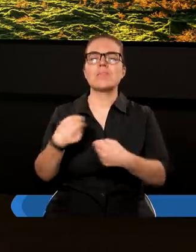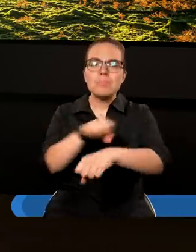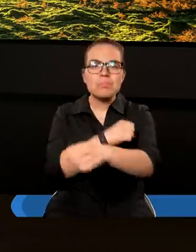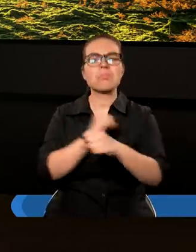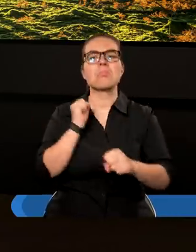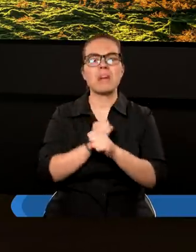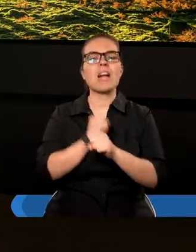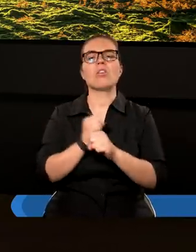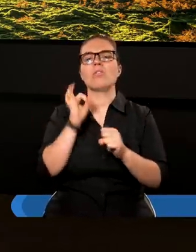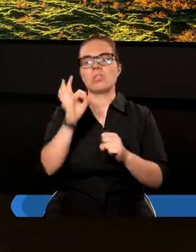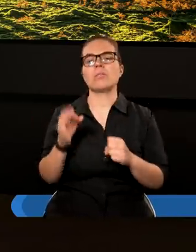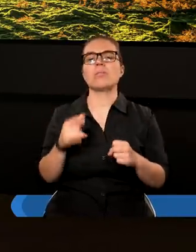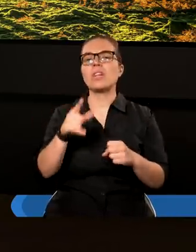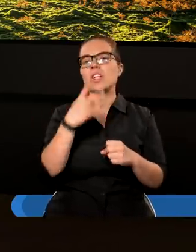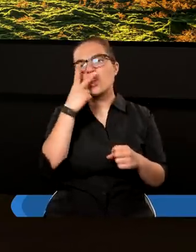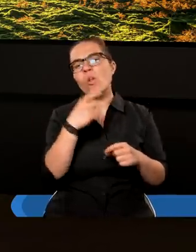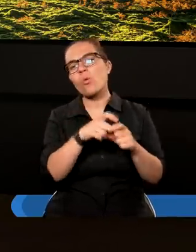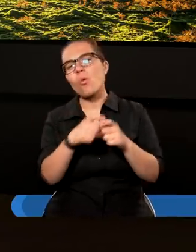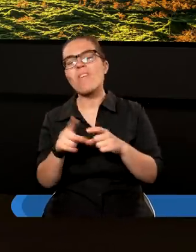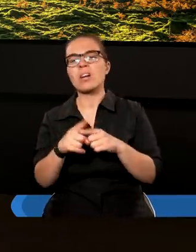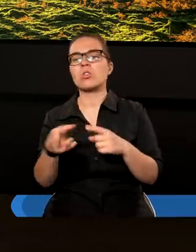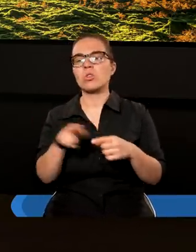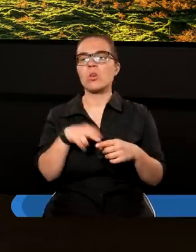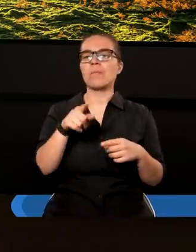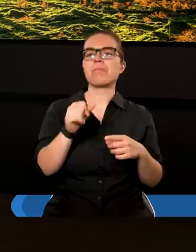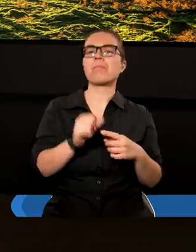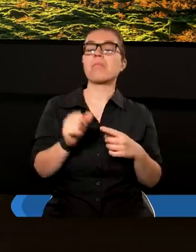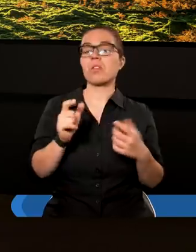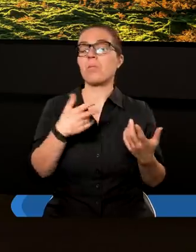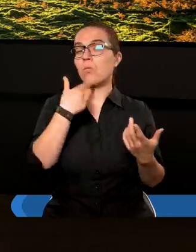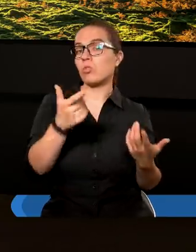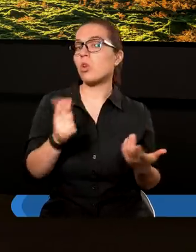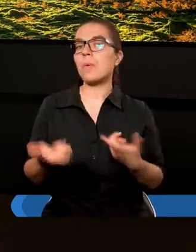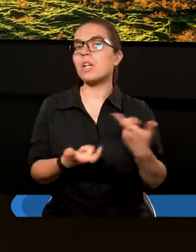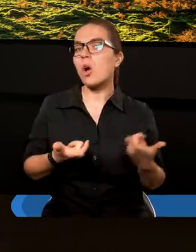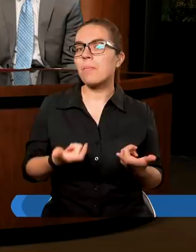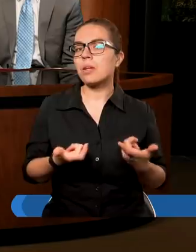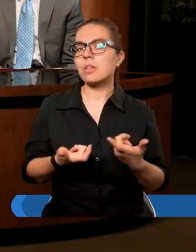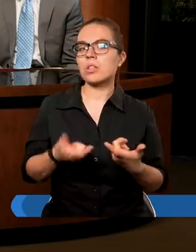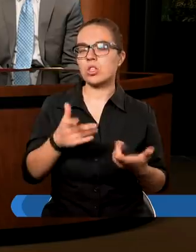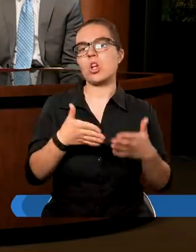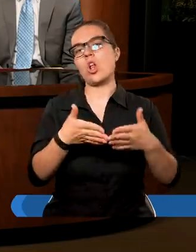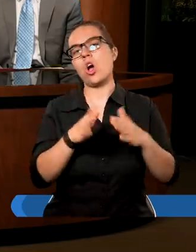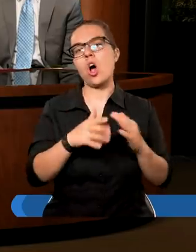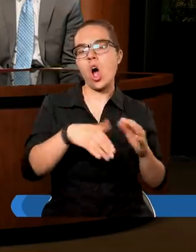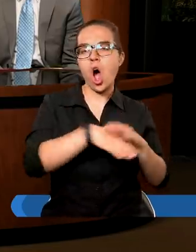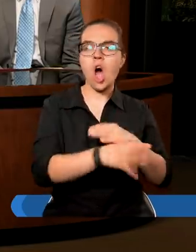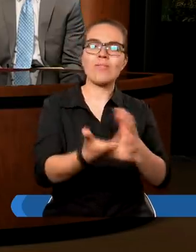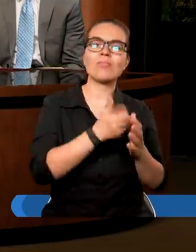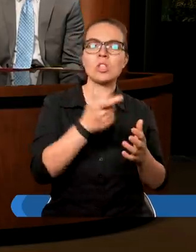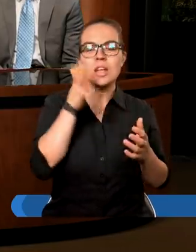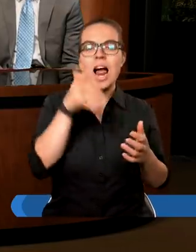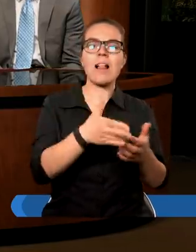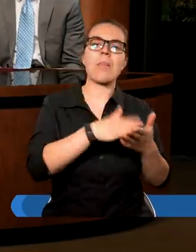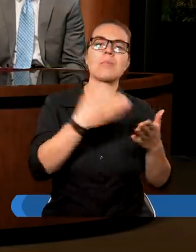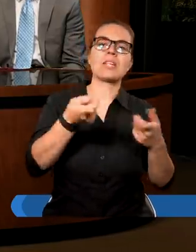spoglądamy na jednego z tych sług, który wziął talent i co z nim zrobił? Schował, zakopał.